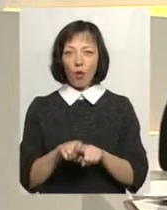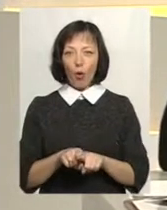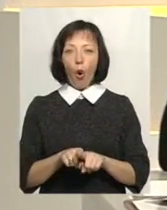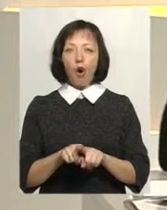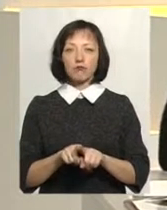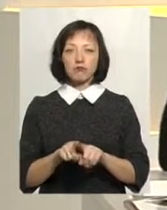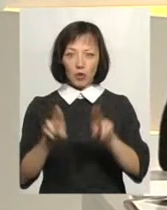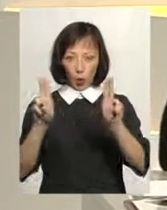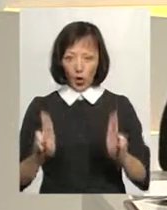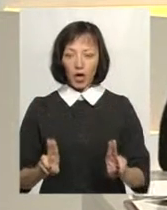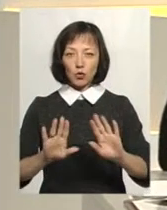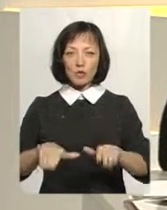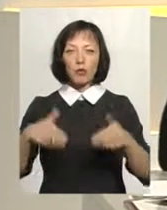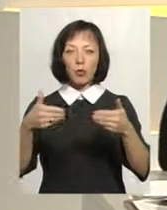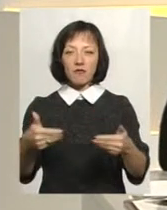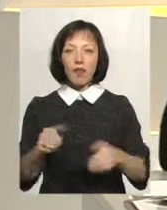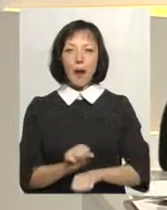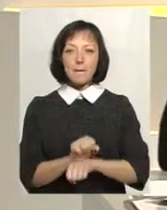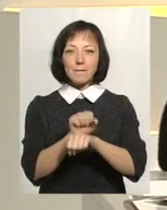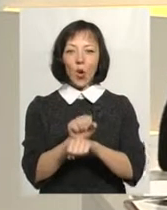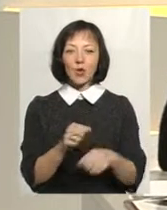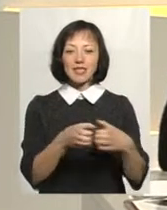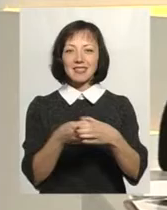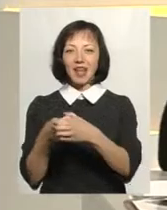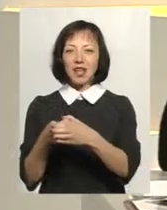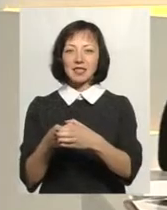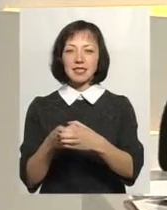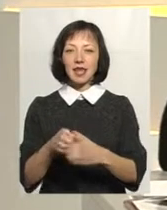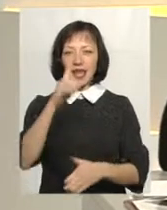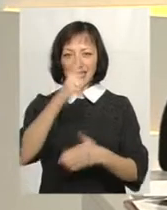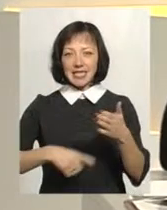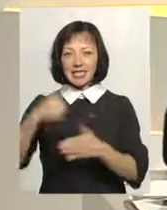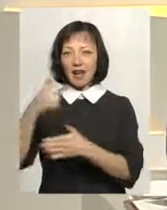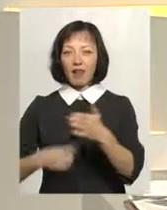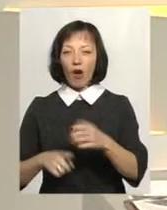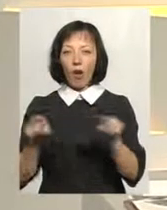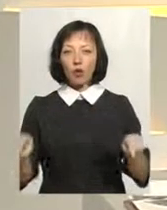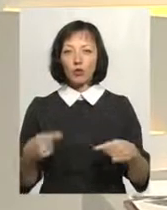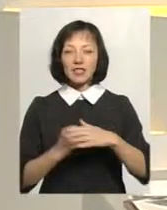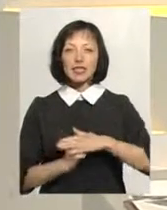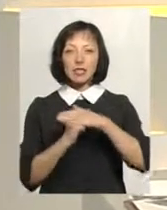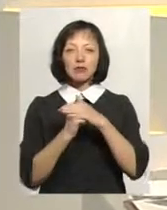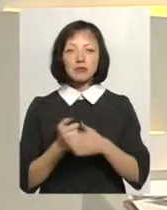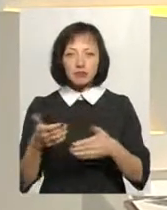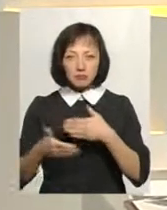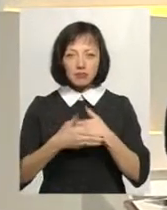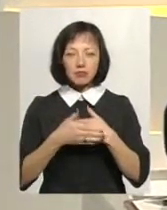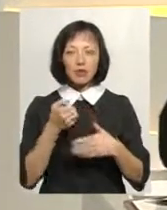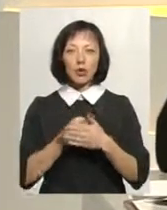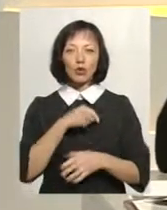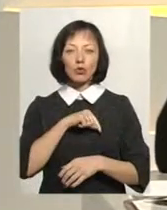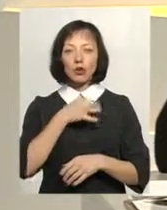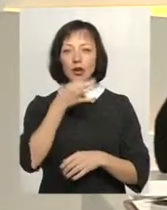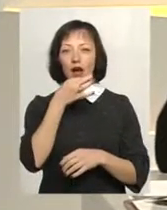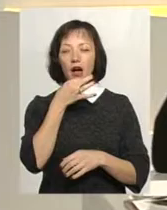запропонували протестантські церкви, як радикальне оновлення догматичних засад з метою наближення до духу